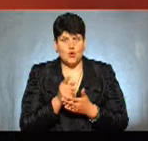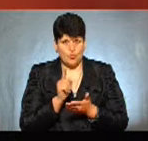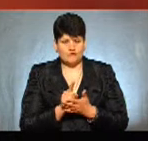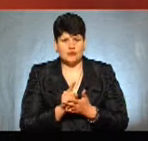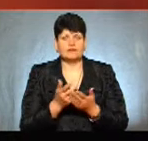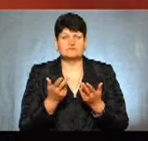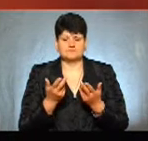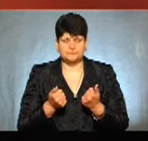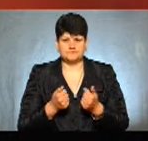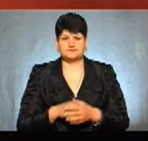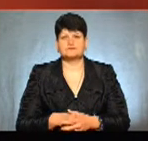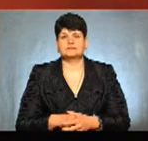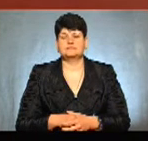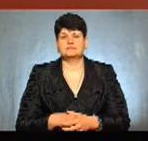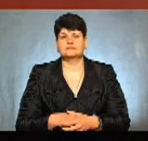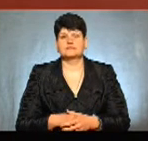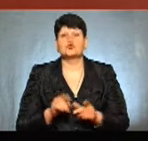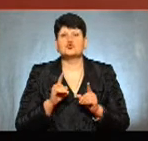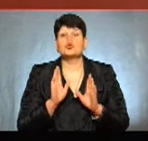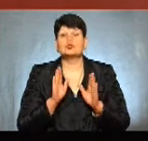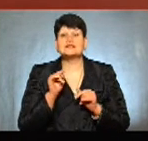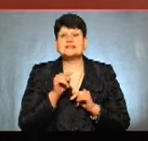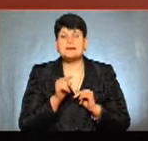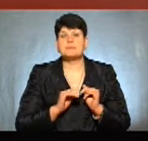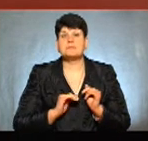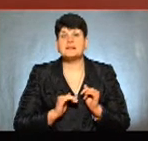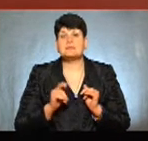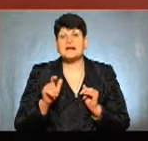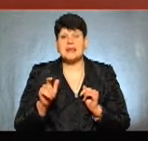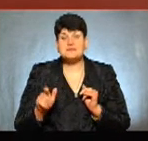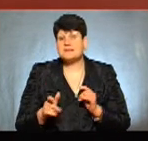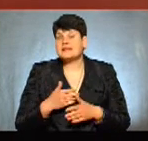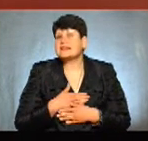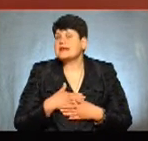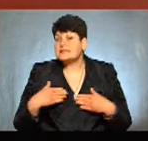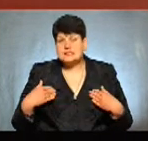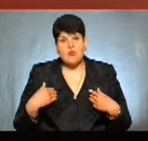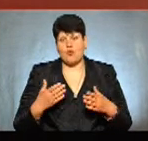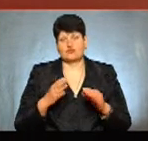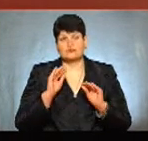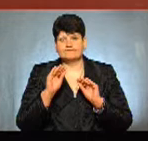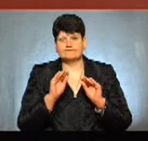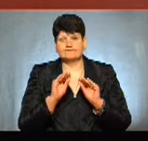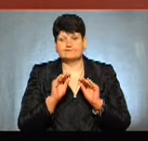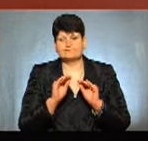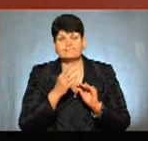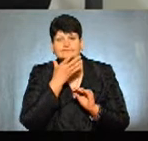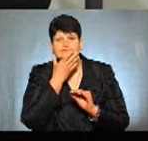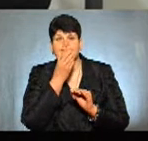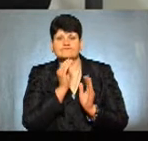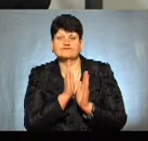Що буде з тими підприємцями, які не захочуть впорядковувати свої тимчасові споруди, чи